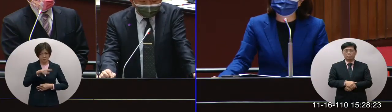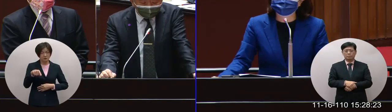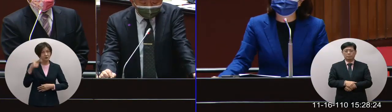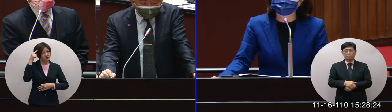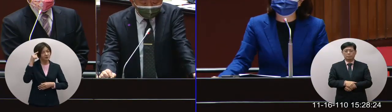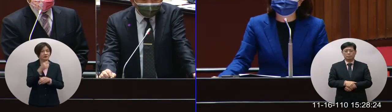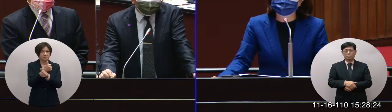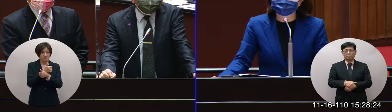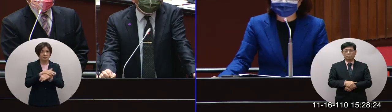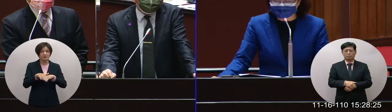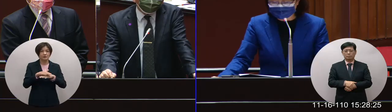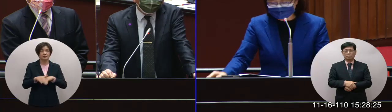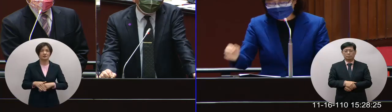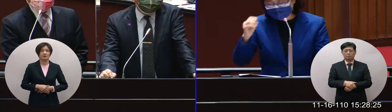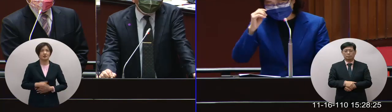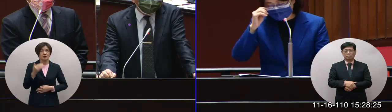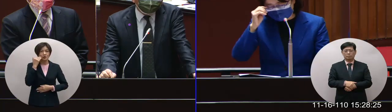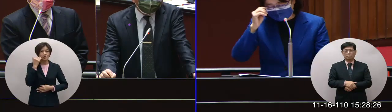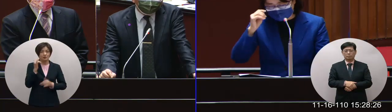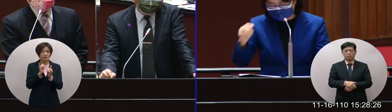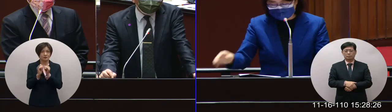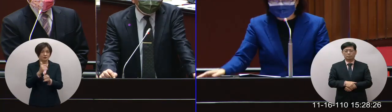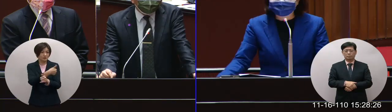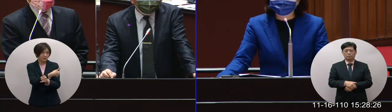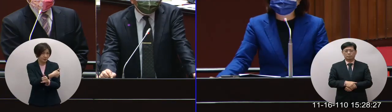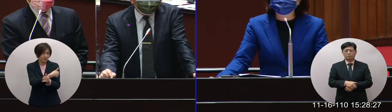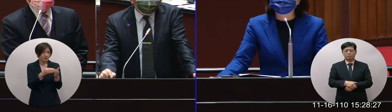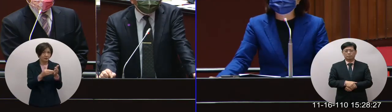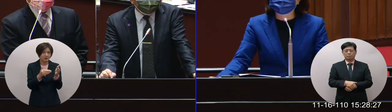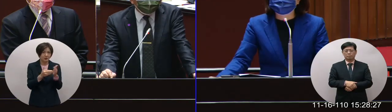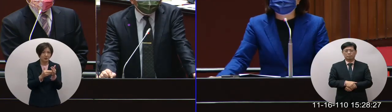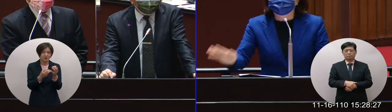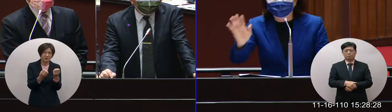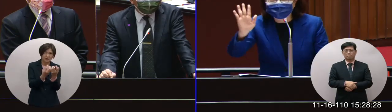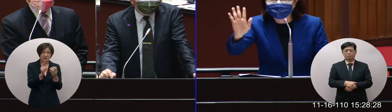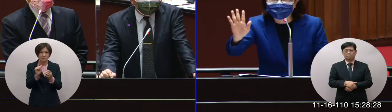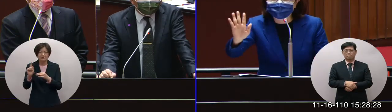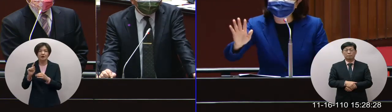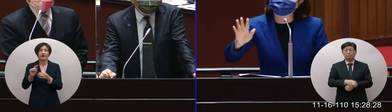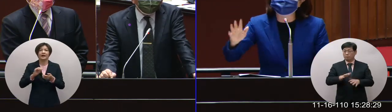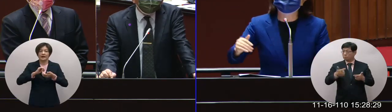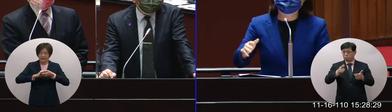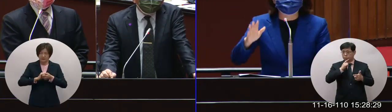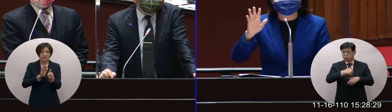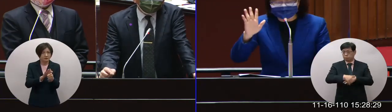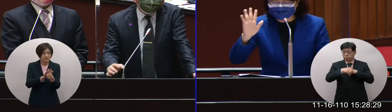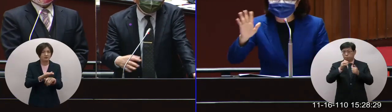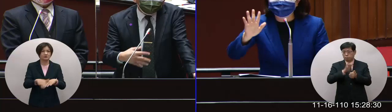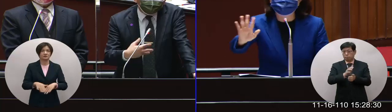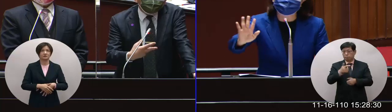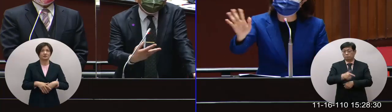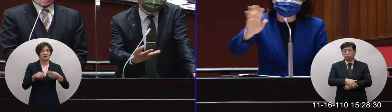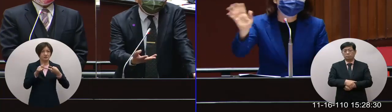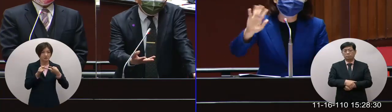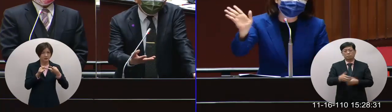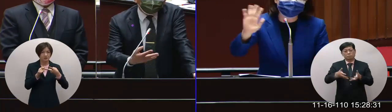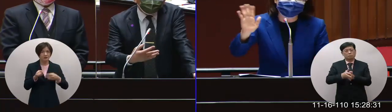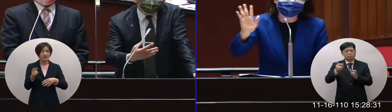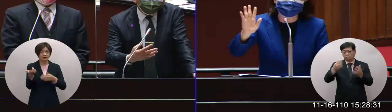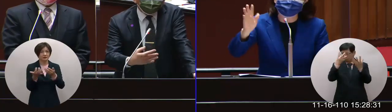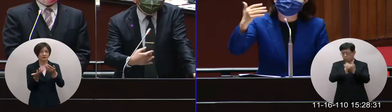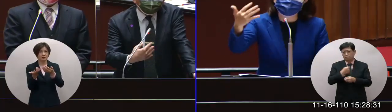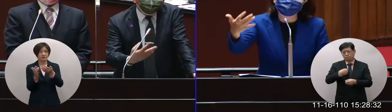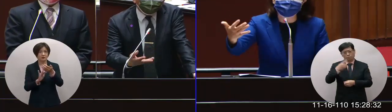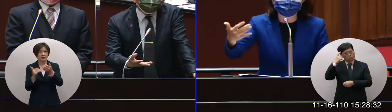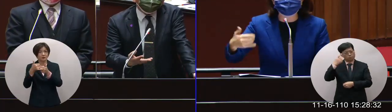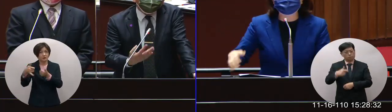就是說這疫苗只要有不良反應那當然會進到我們的救濟系統我現在說的部長你誤會